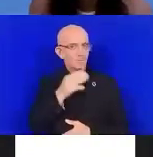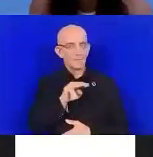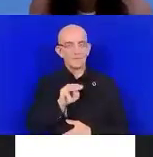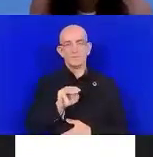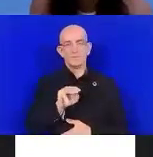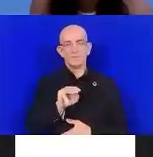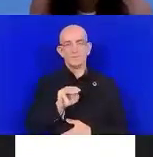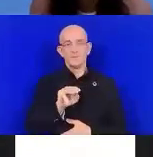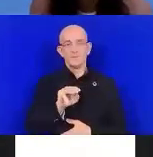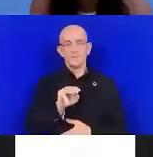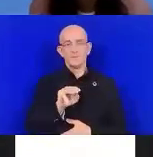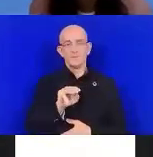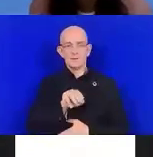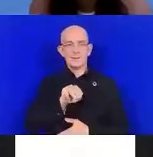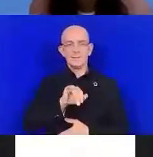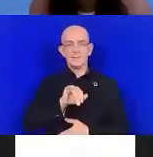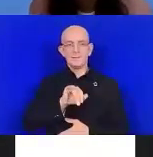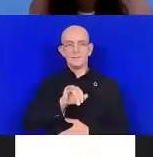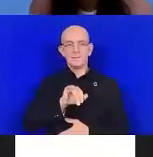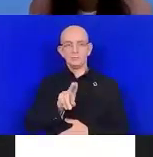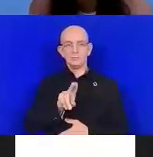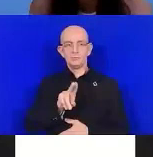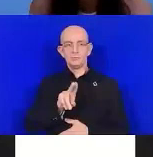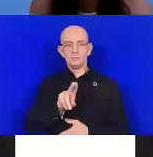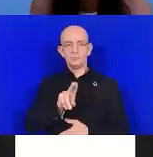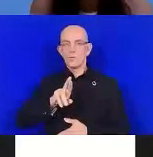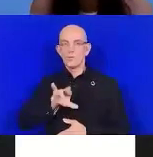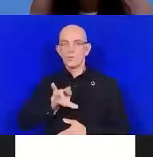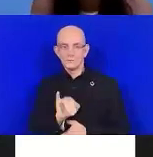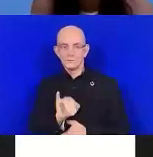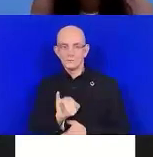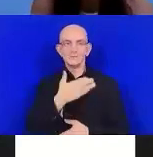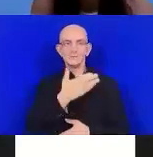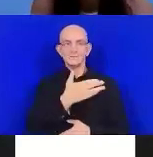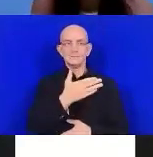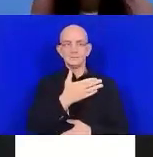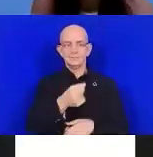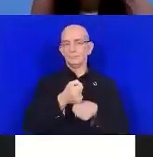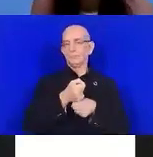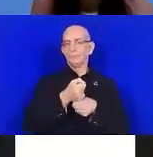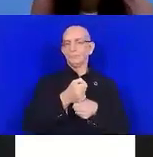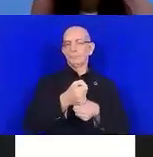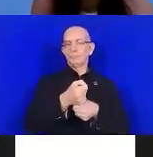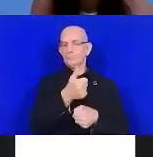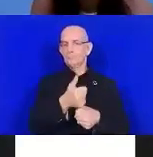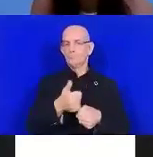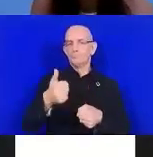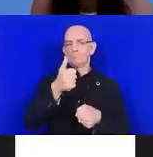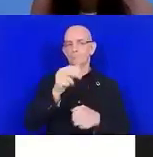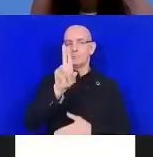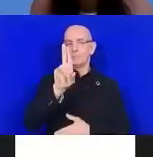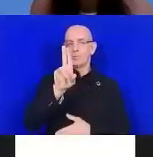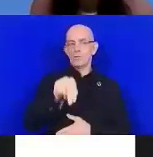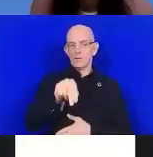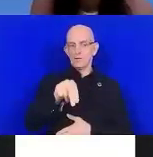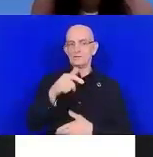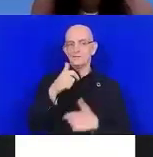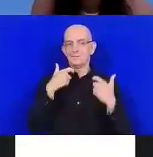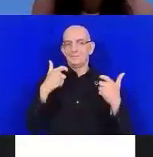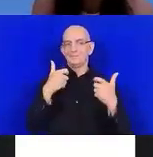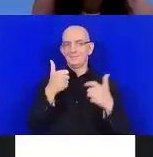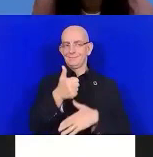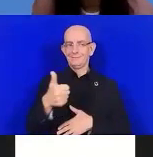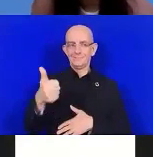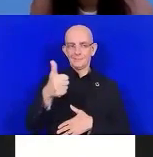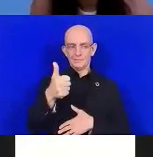général des Nations Unies pour la réduction des risques de catastrophes. Malheureusement, elle n'a pas pu prendre part à cette